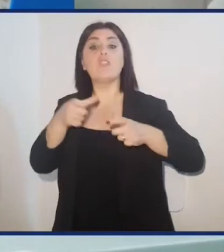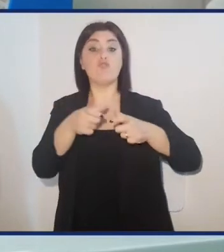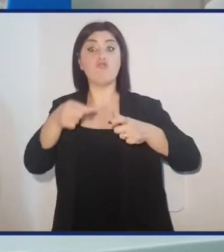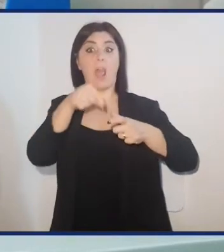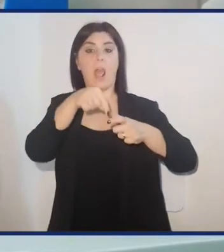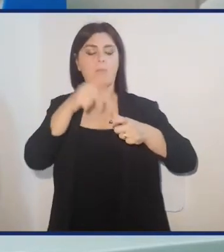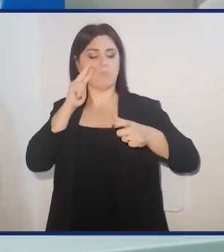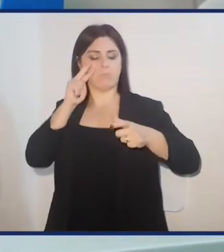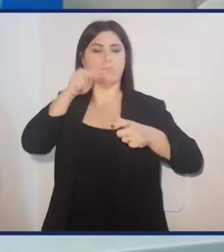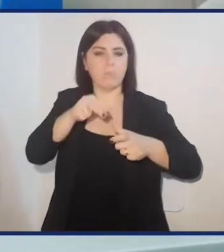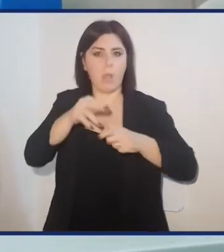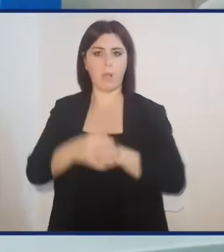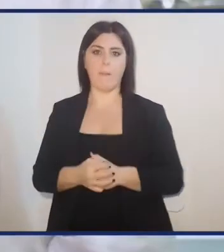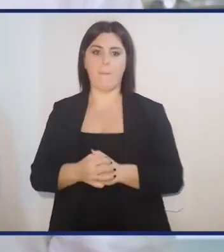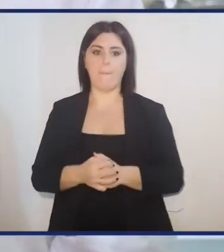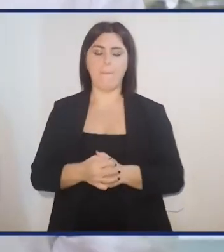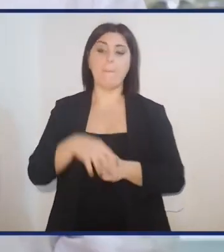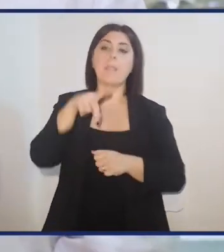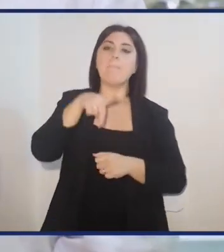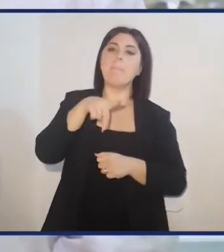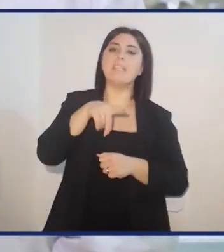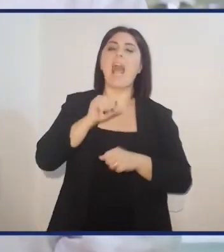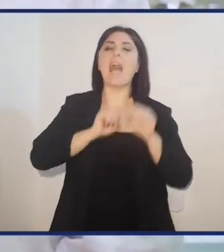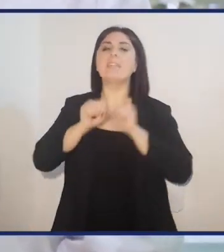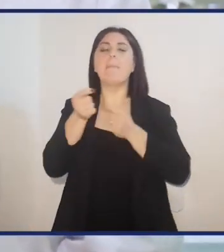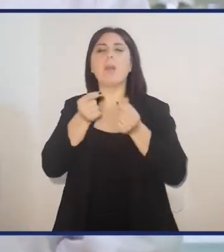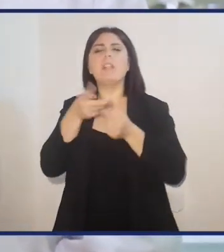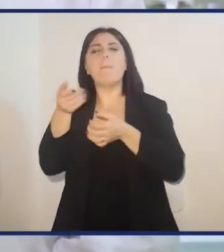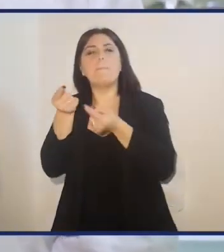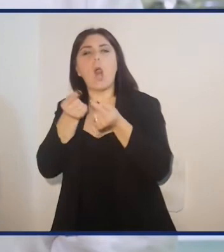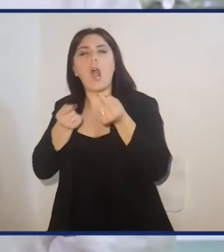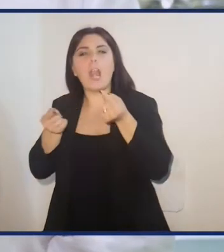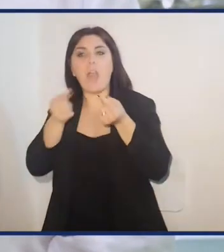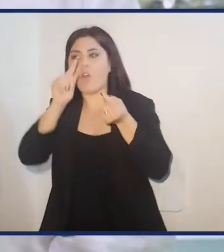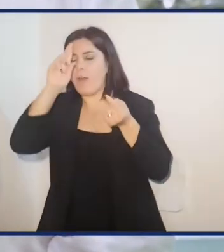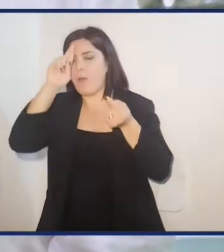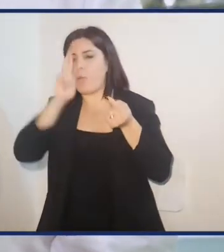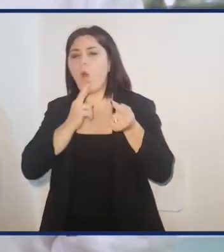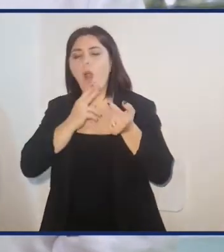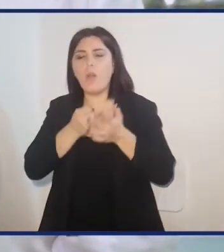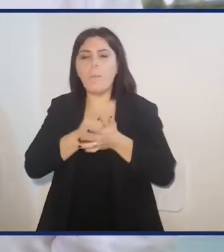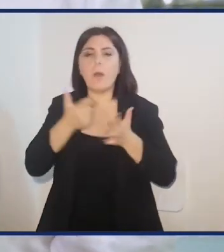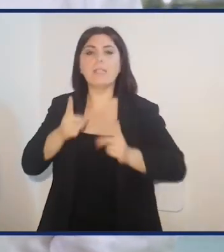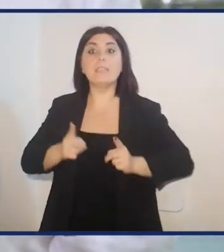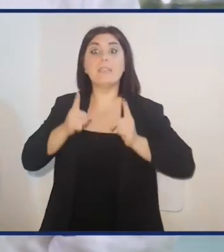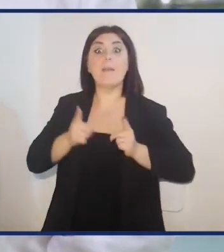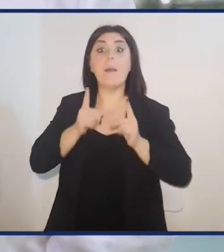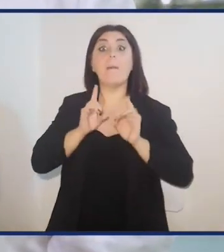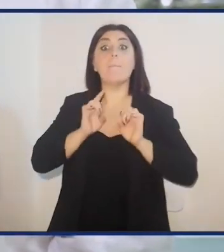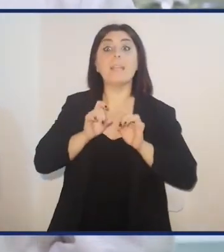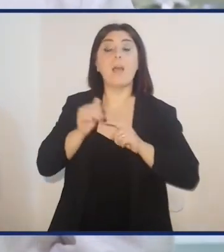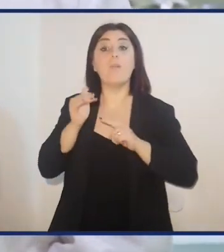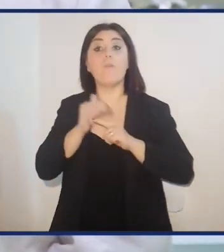gel di acrilapide. I peptidi antimicrobici sono piccole molecole che giocano un ruolo fondamentale nella